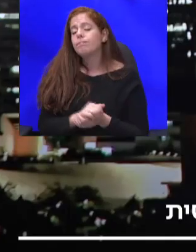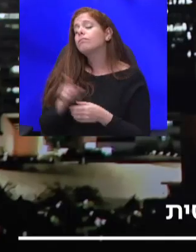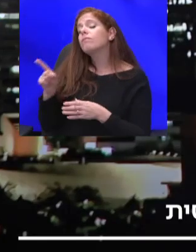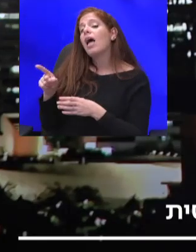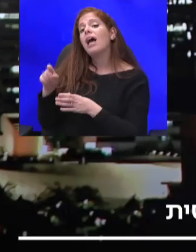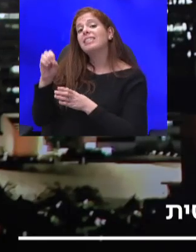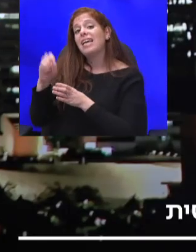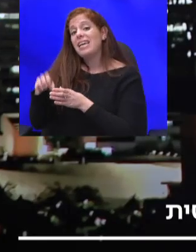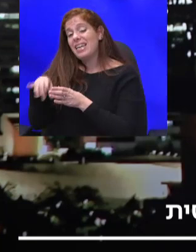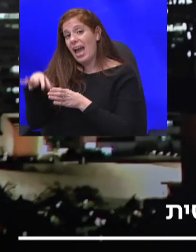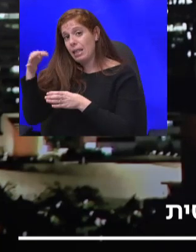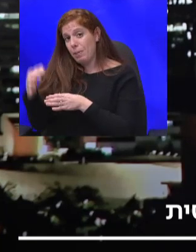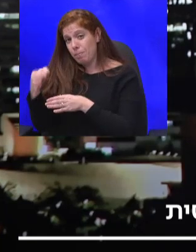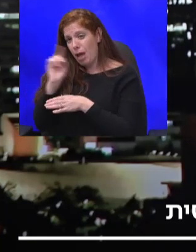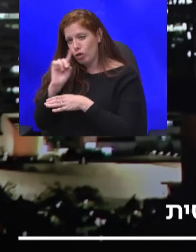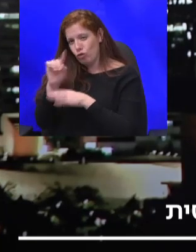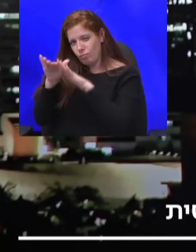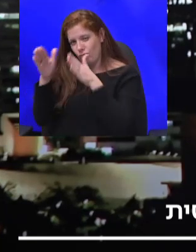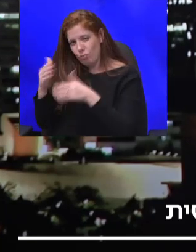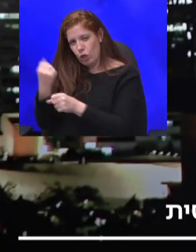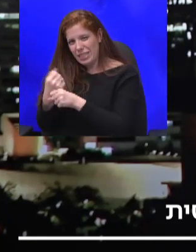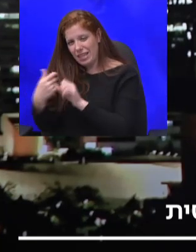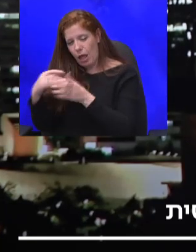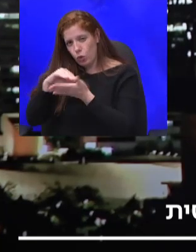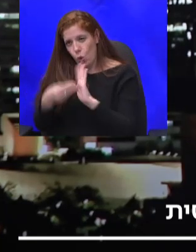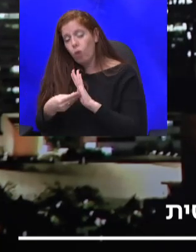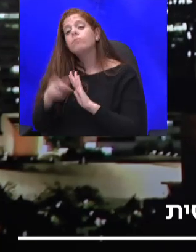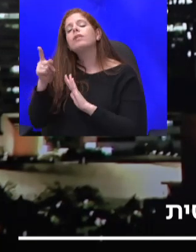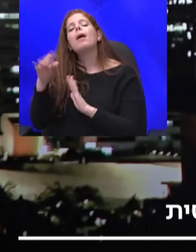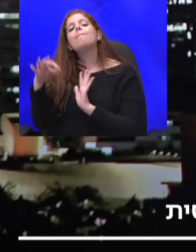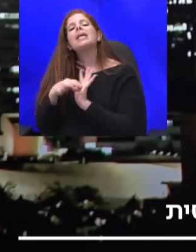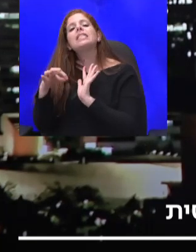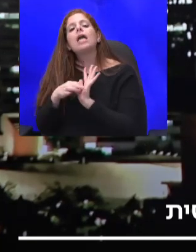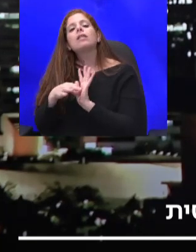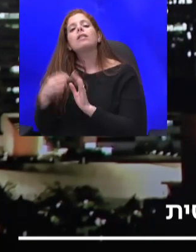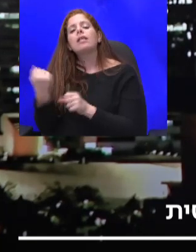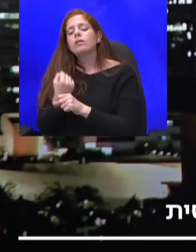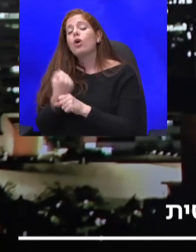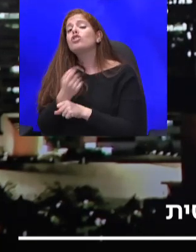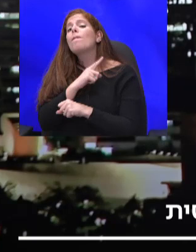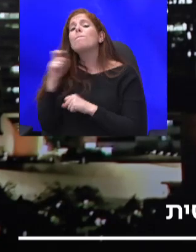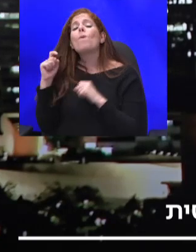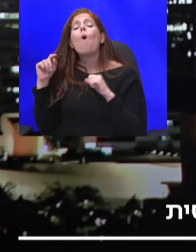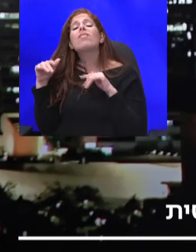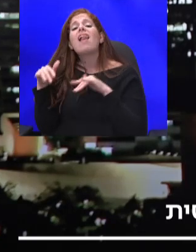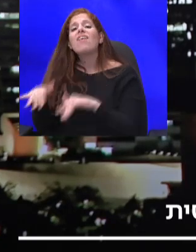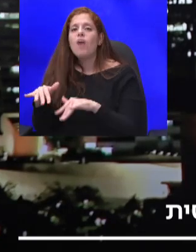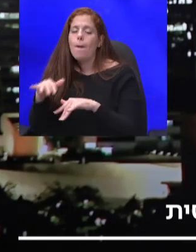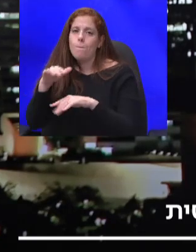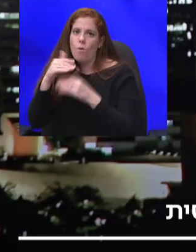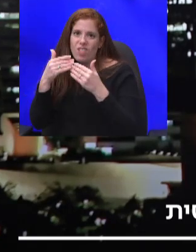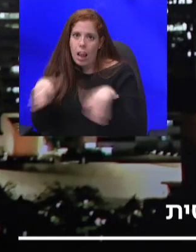האתגר, קודם כל של התעסוקה. אנחנו עם מאות אלפי מובטלים, והאתגר הכי גדול זה איך להביא